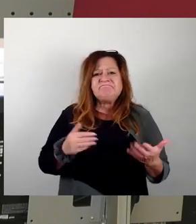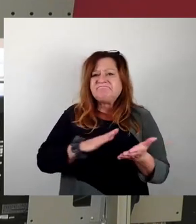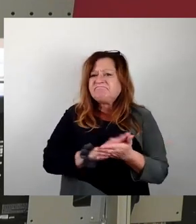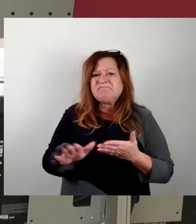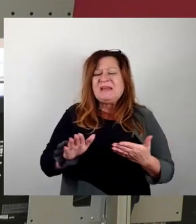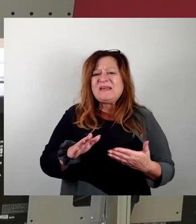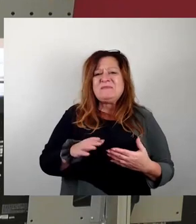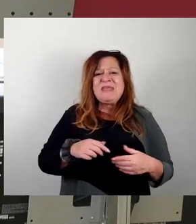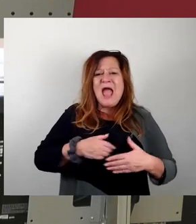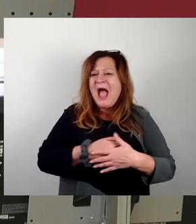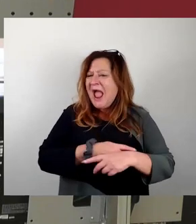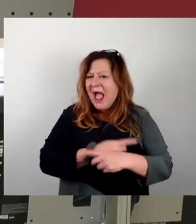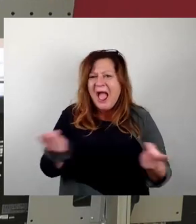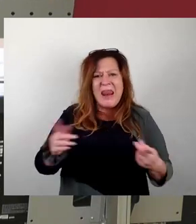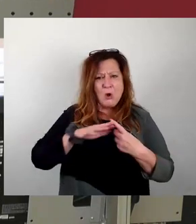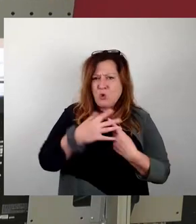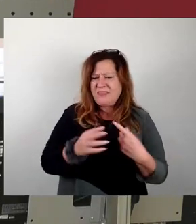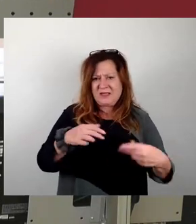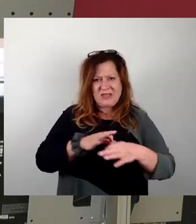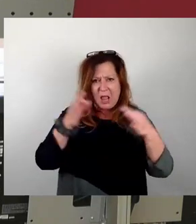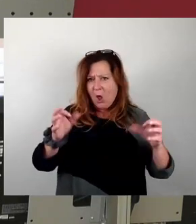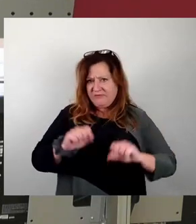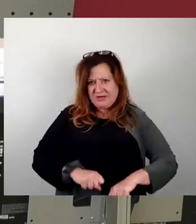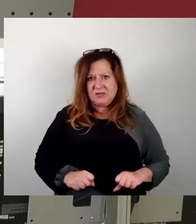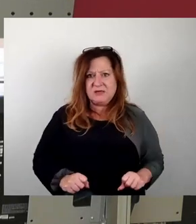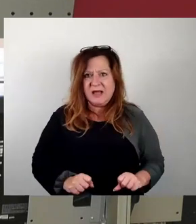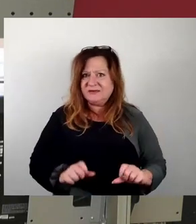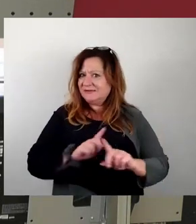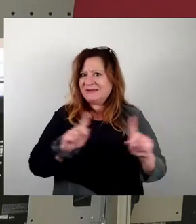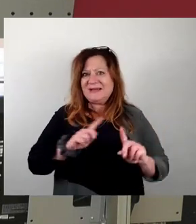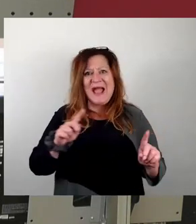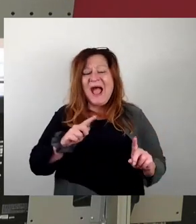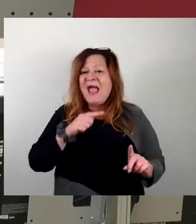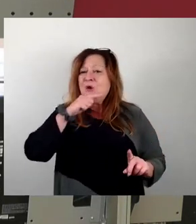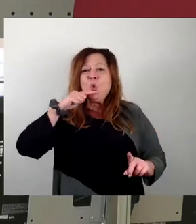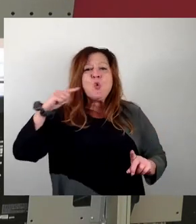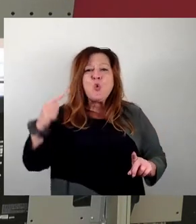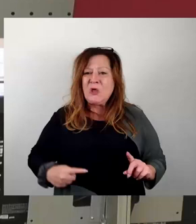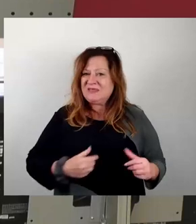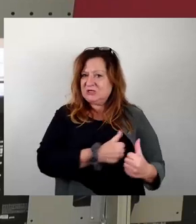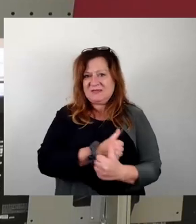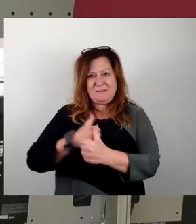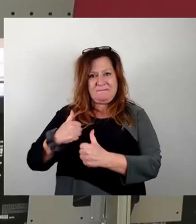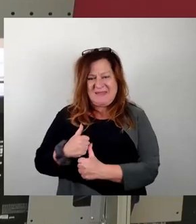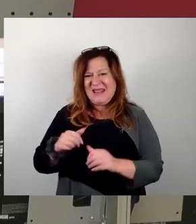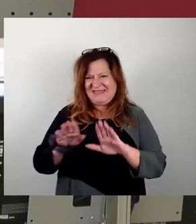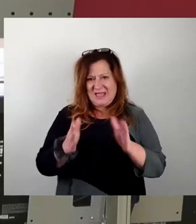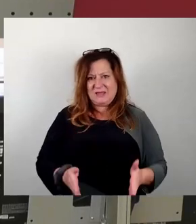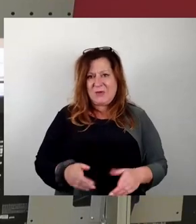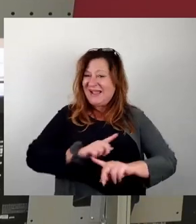könnte. Selbstverständlich ist es kein russisches Militärdenkmal. Es ist kein russisches